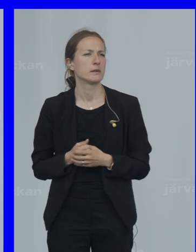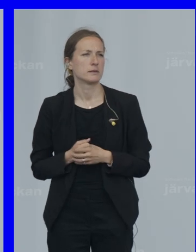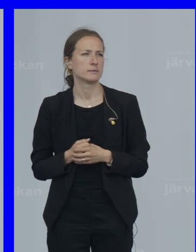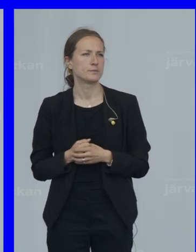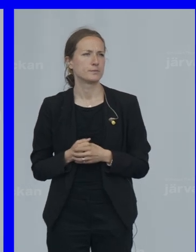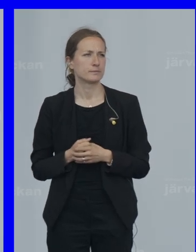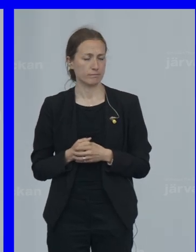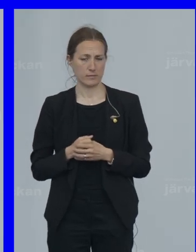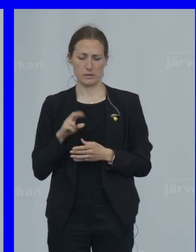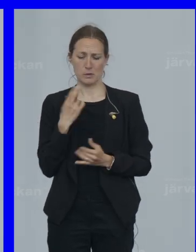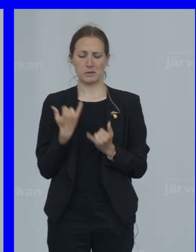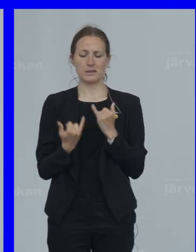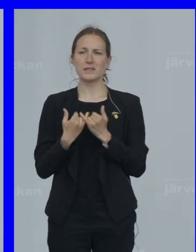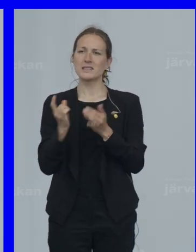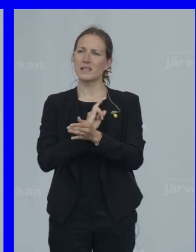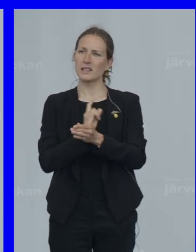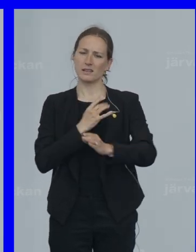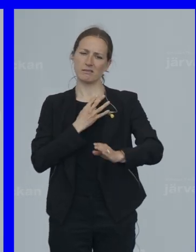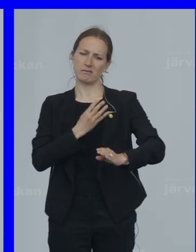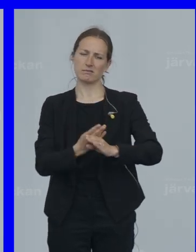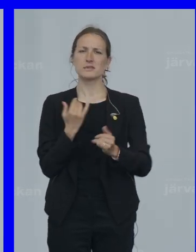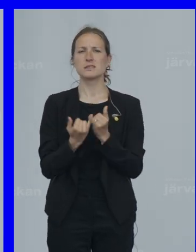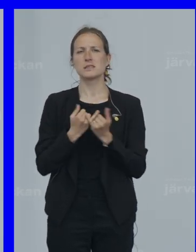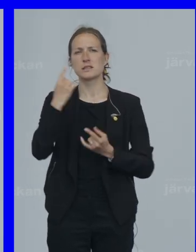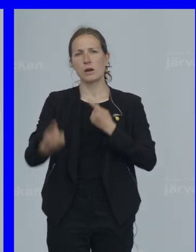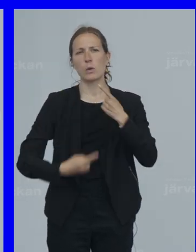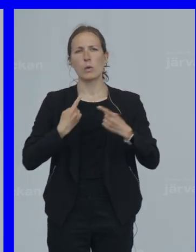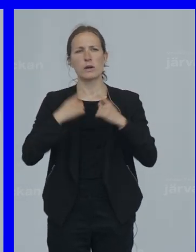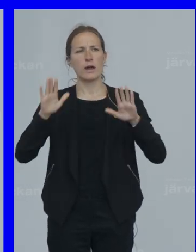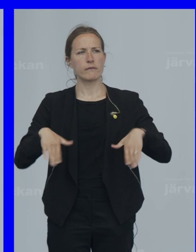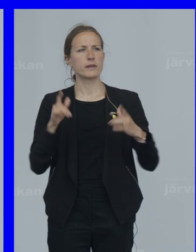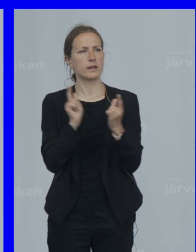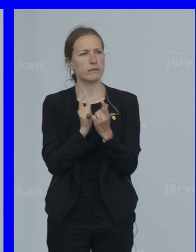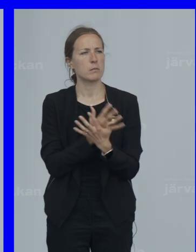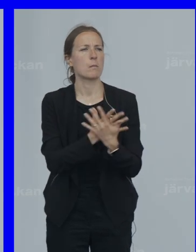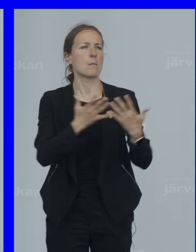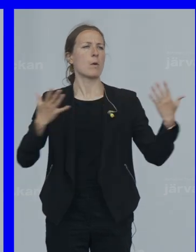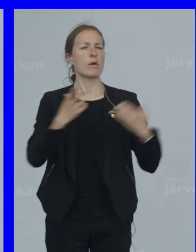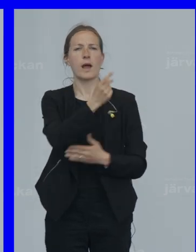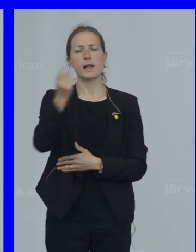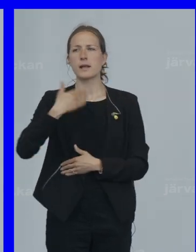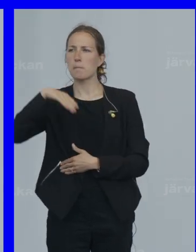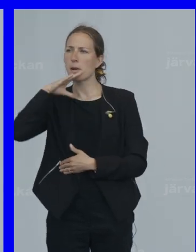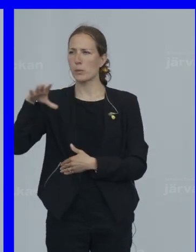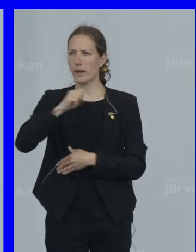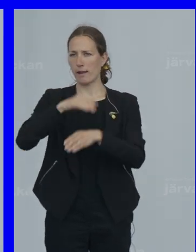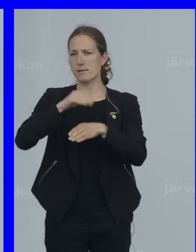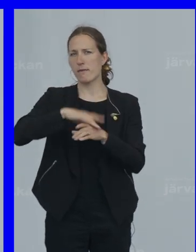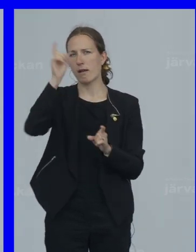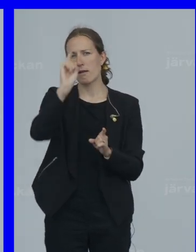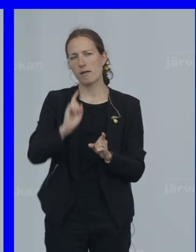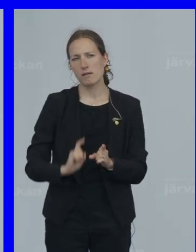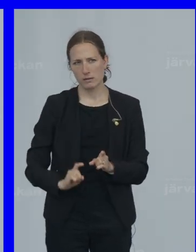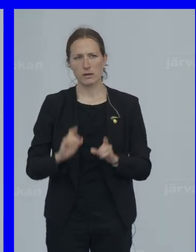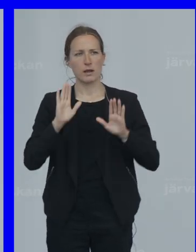Den senaste tiden, det här senaste året Så har jag mött många andra mammor i hela landet Jag har